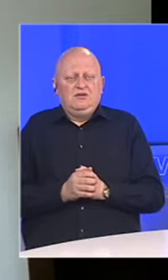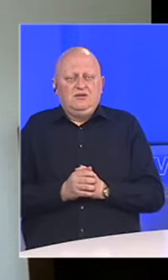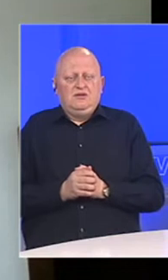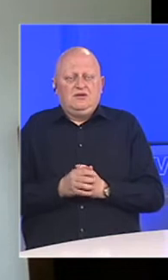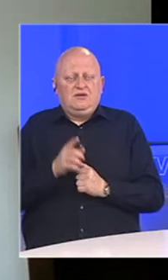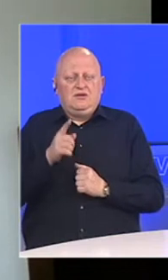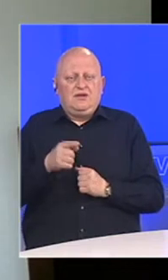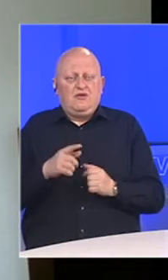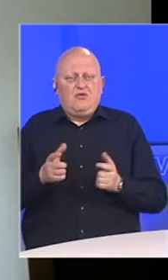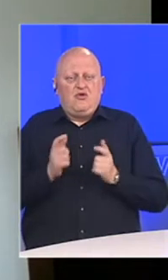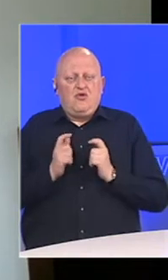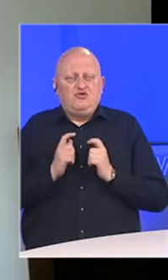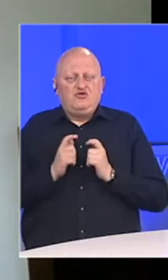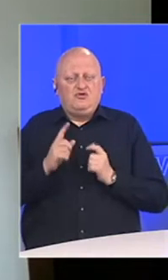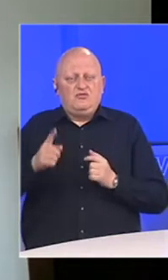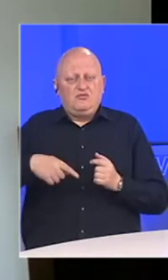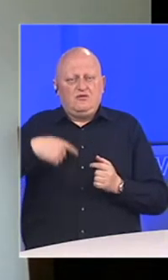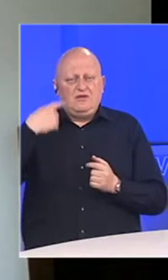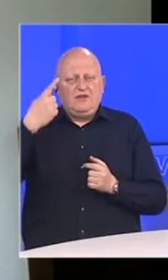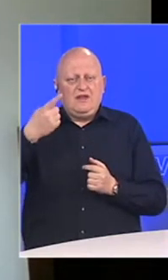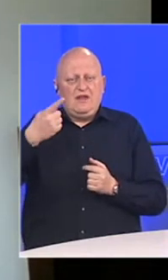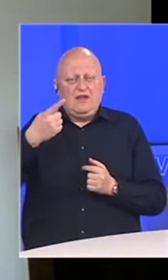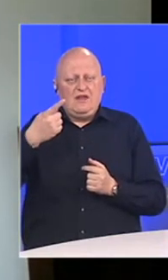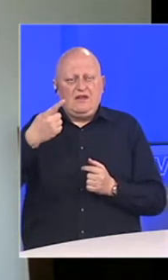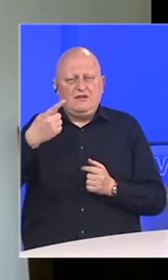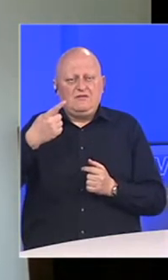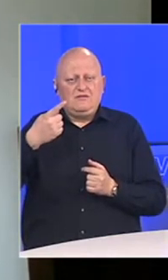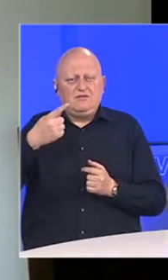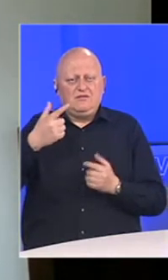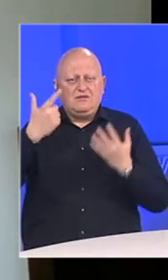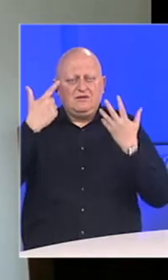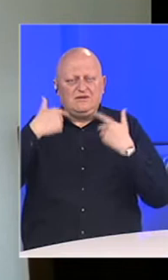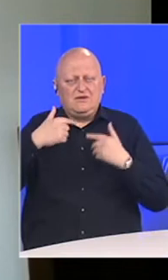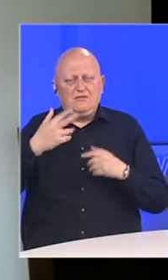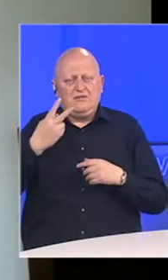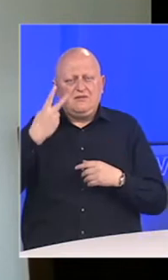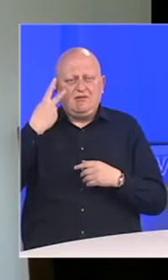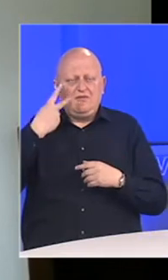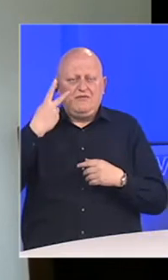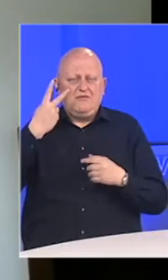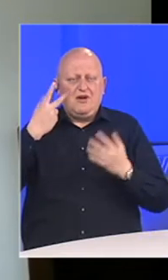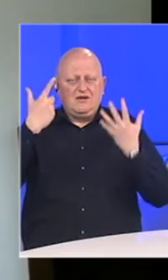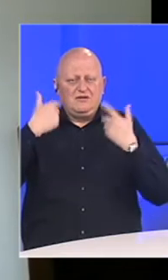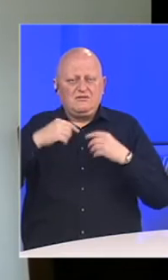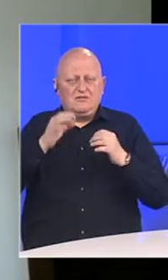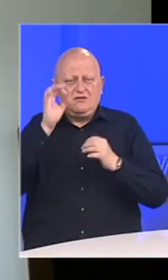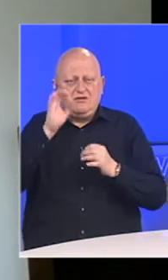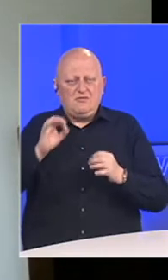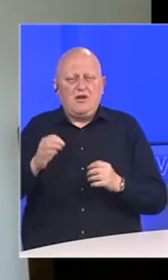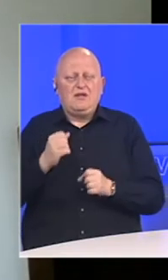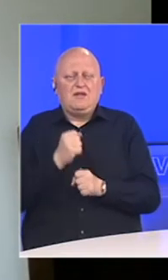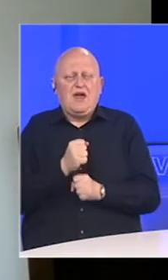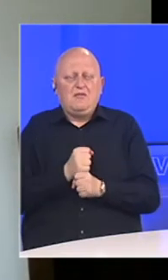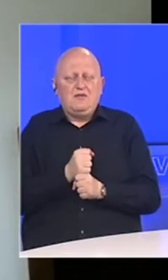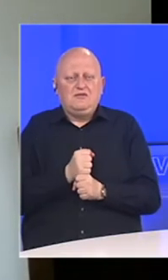Tako da evo očekujem da ćemo u naredni tjedan ili naredna dva tjedna planiramo održati